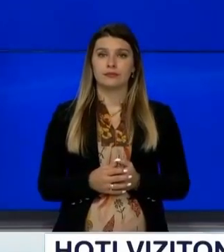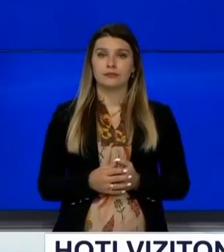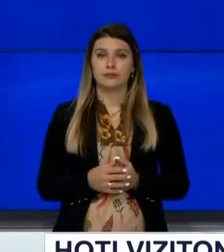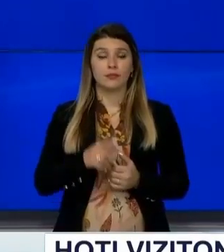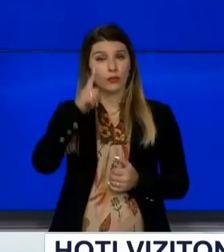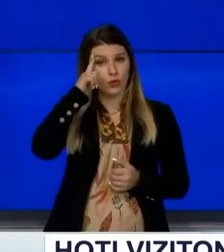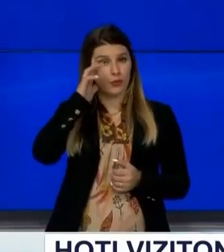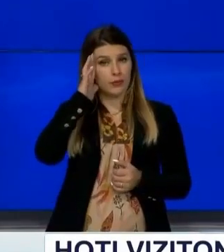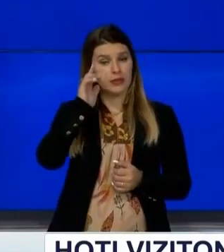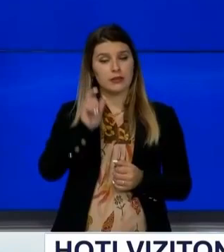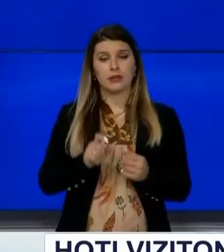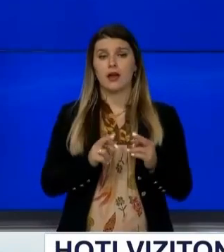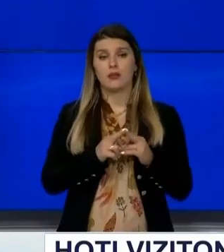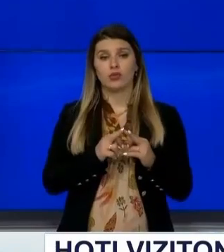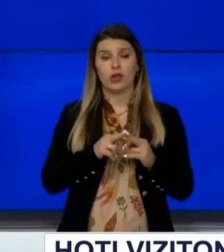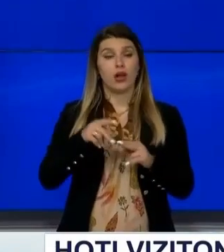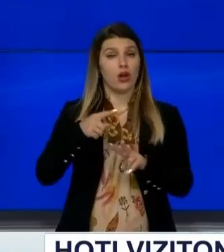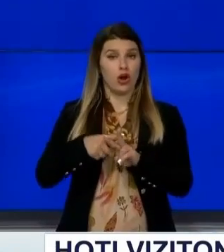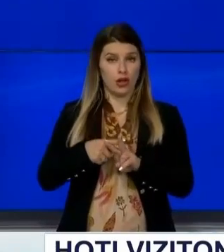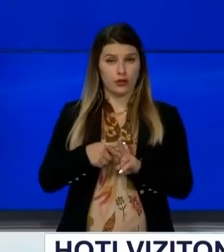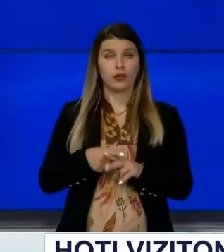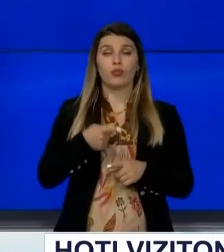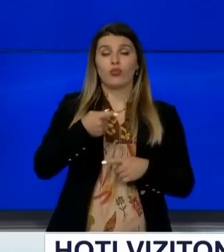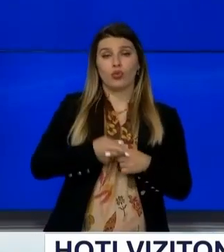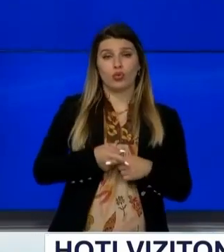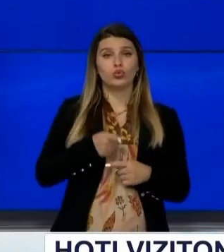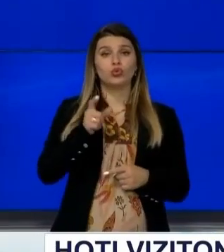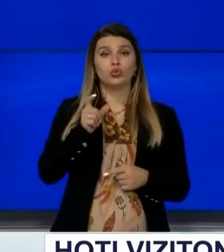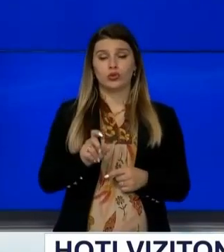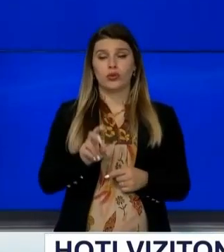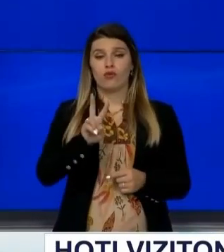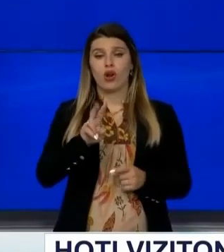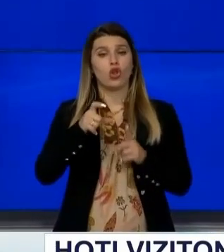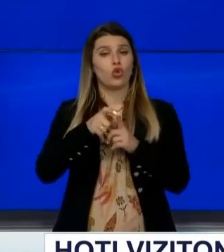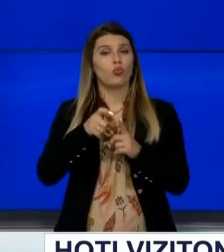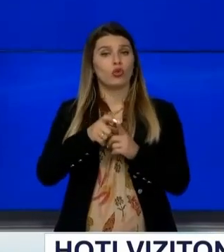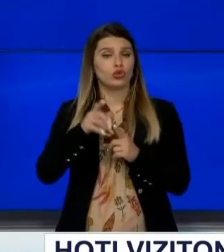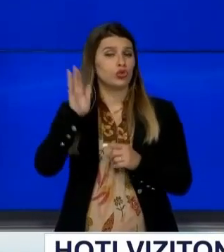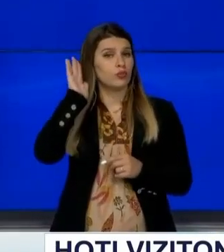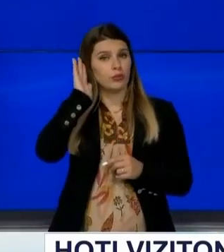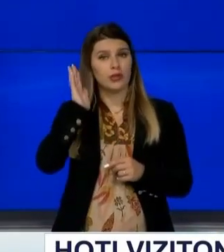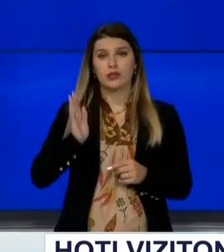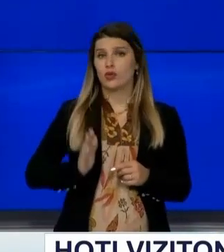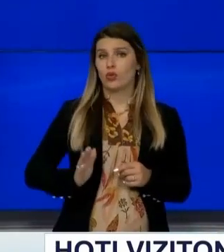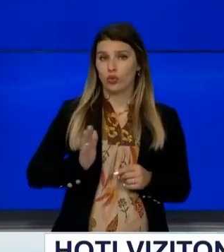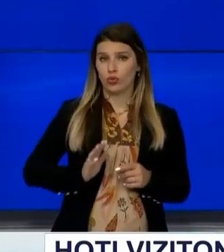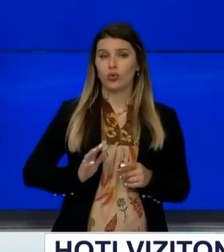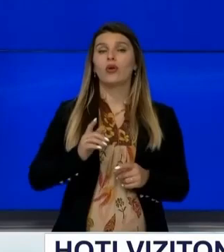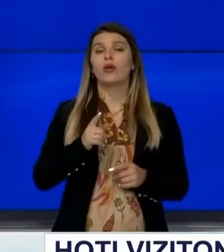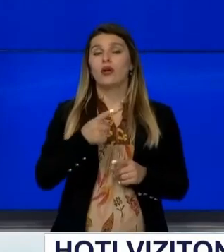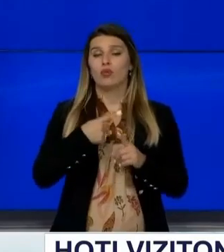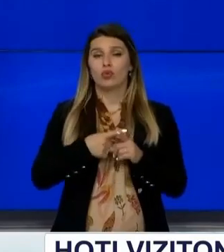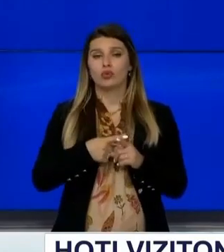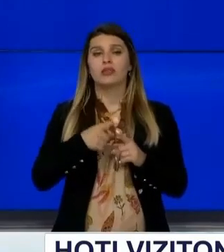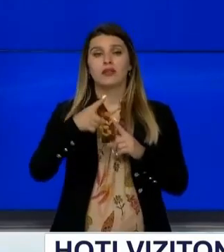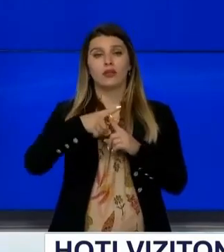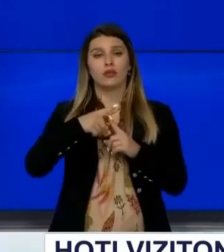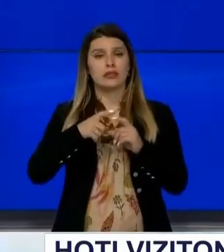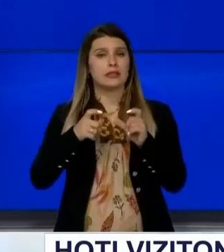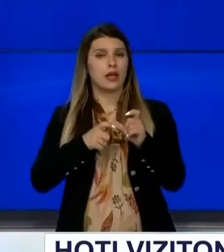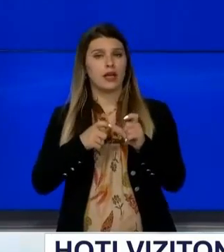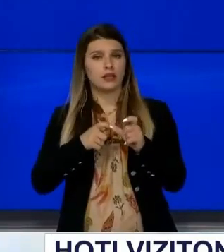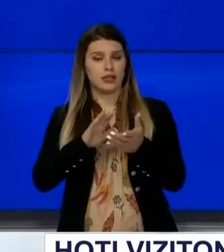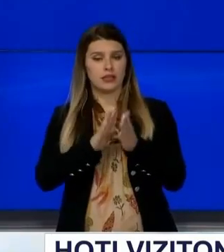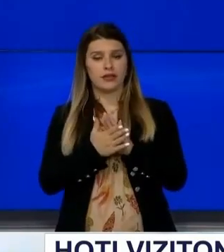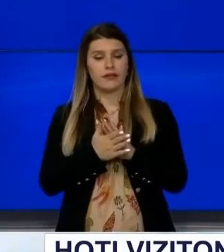Kryeministri Avdullahoti bashkë me Ministrën e Kulturës Vlora Dumoshit dhe Zëvandos Ministrën e Jashtë me Teuta Sahatqia e mëruar nga